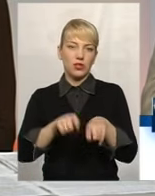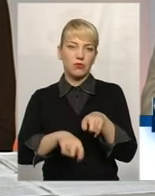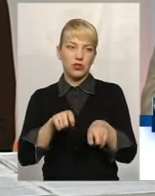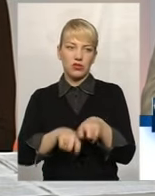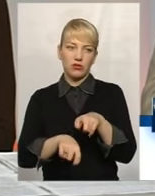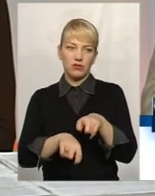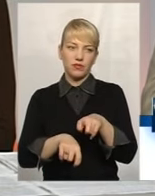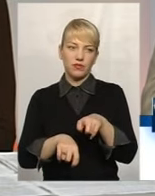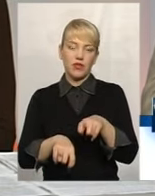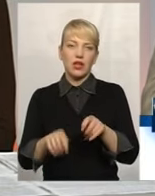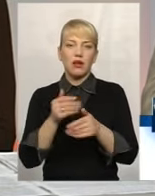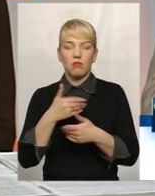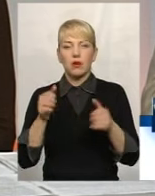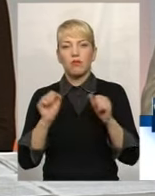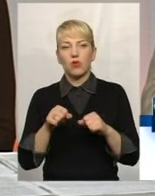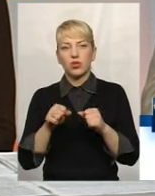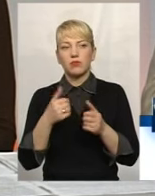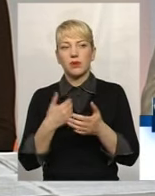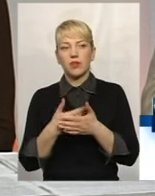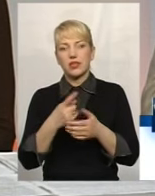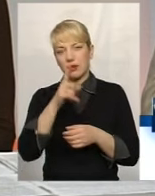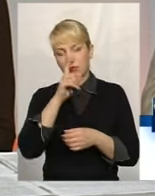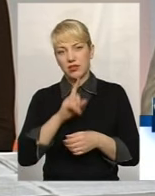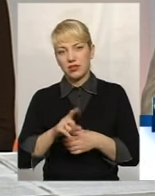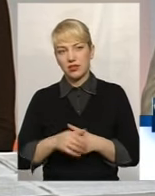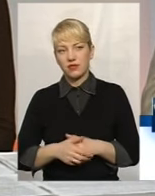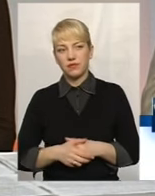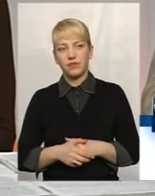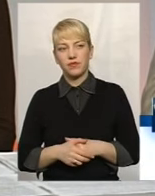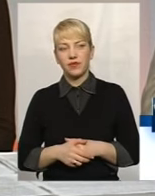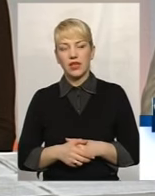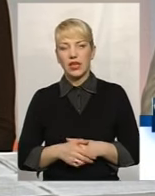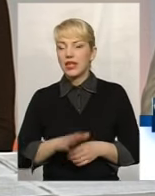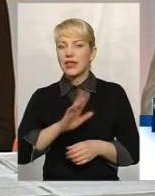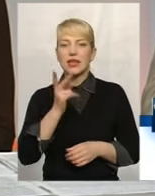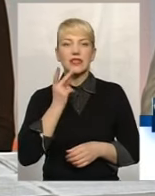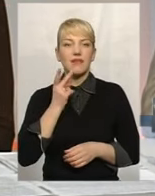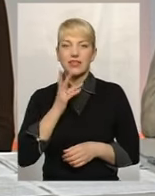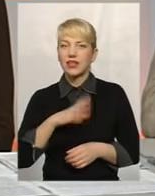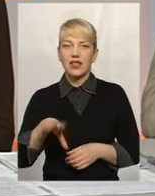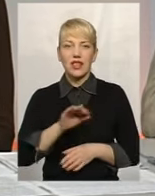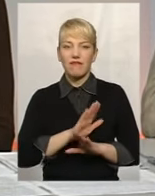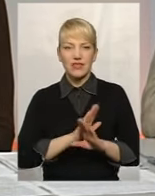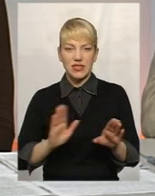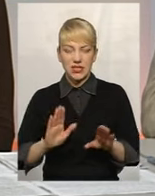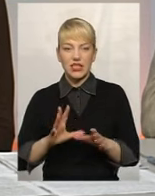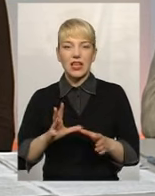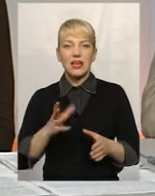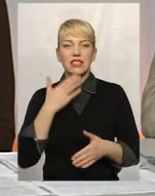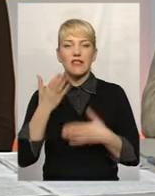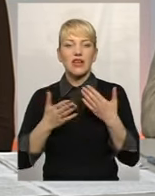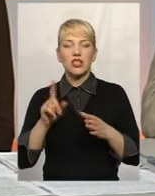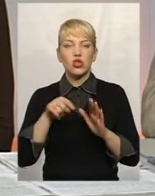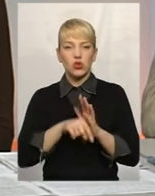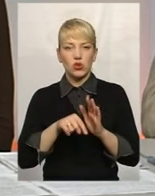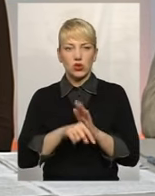певні моменти ми можемо виконати за місяць. Не завжди не всі звернення, що стосуються,